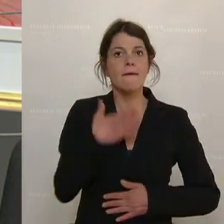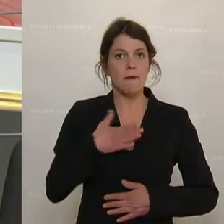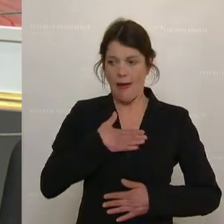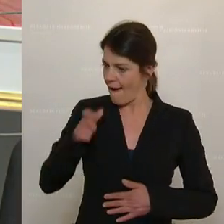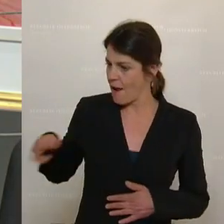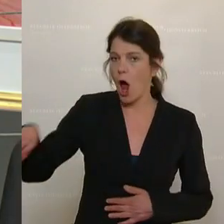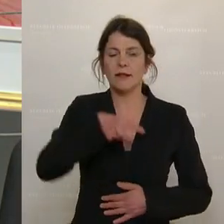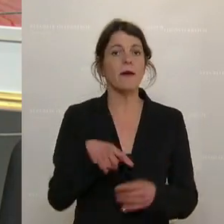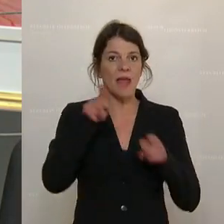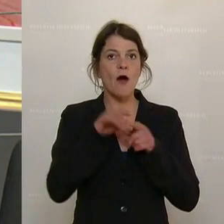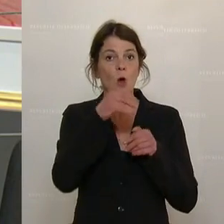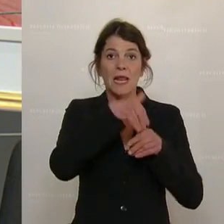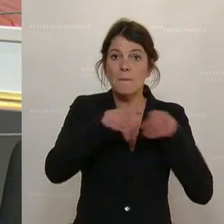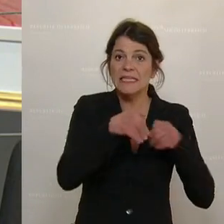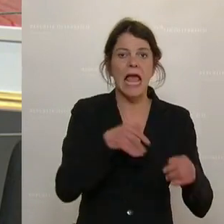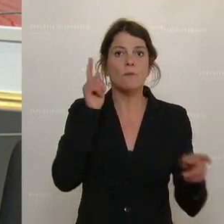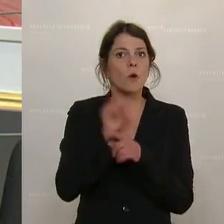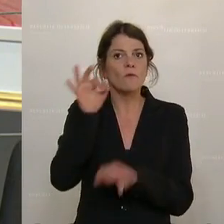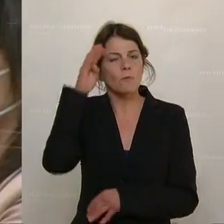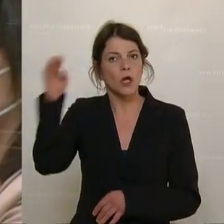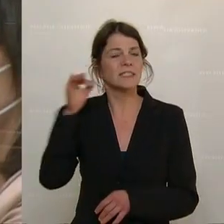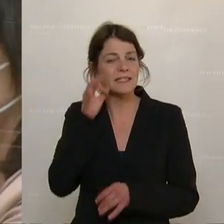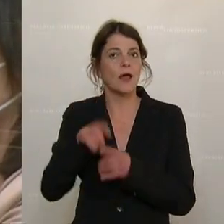und die Polizistinnen und Polizisten in diesem Land verpflichtet.